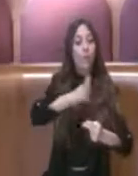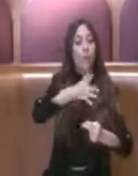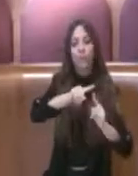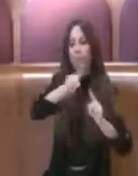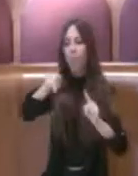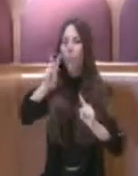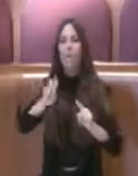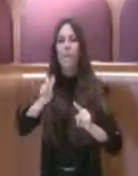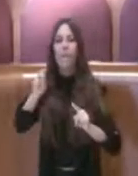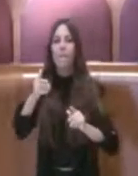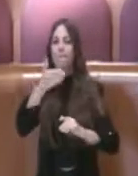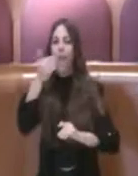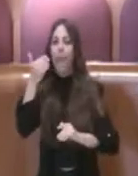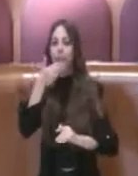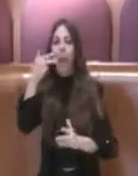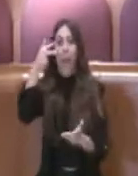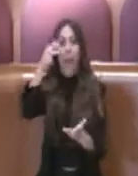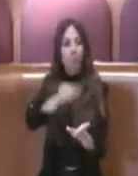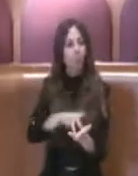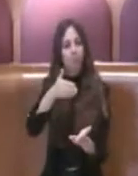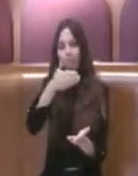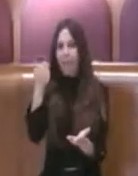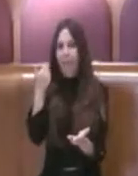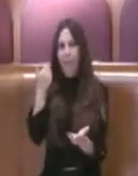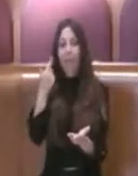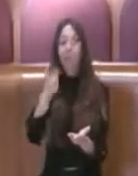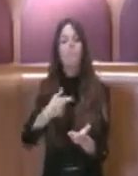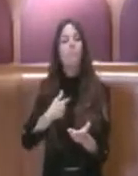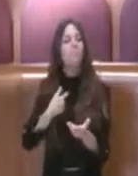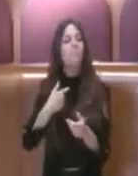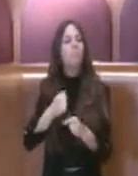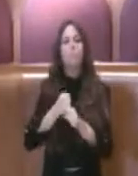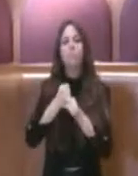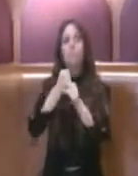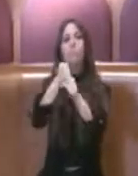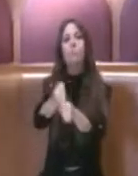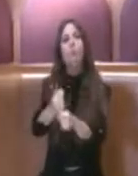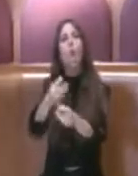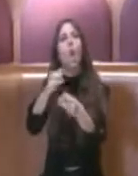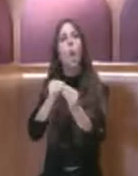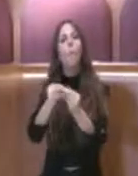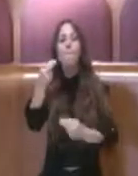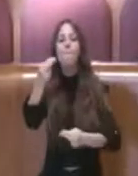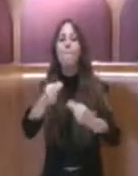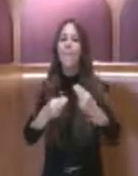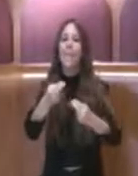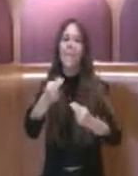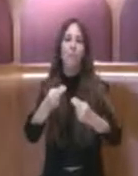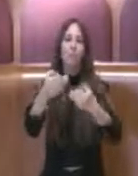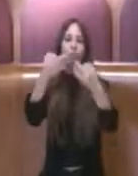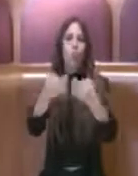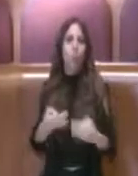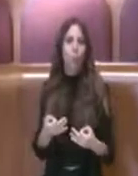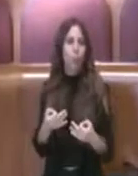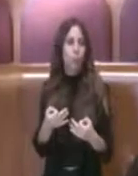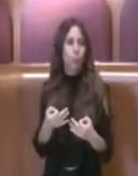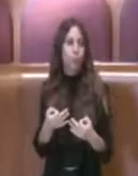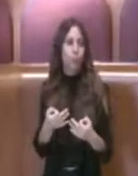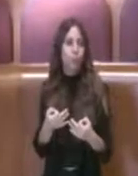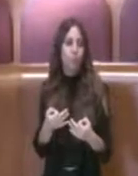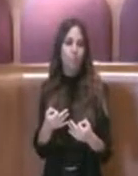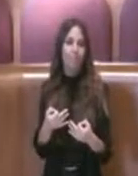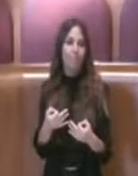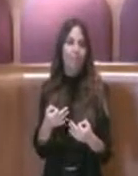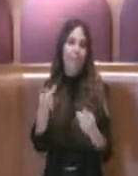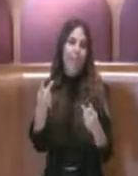e finalmente lasciare a chi verrà successivamente un bilancio messo a paro. Non possiamo dare questo per